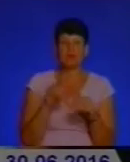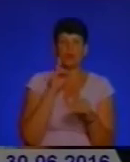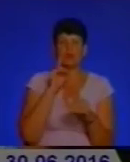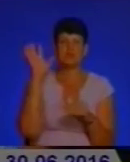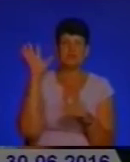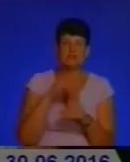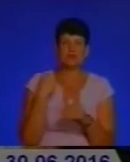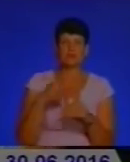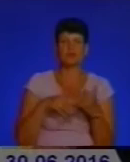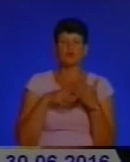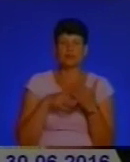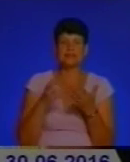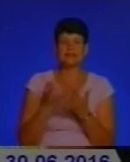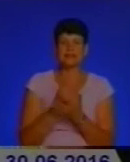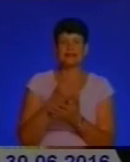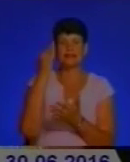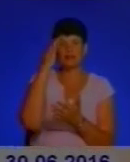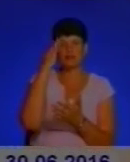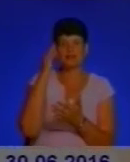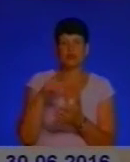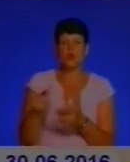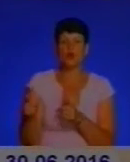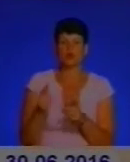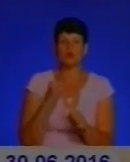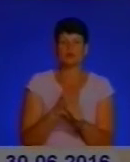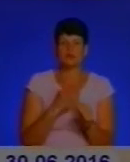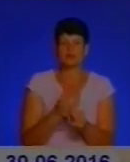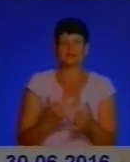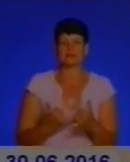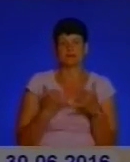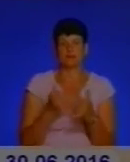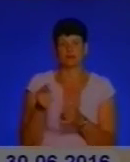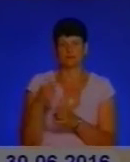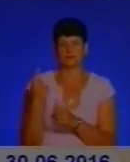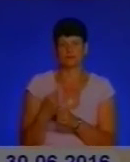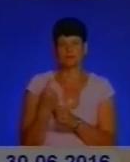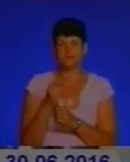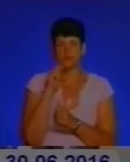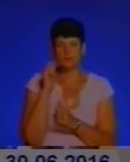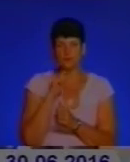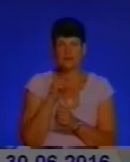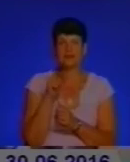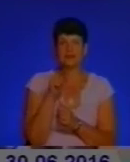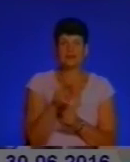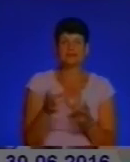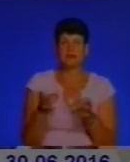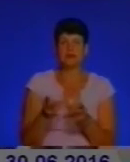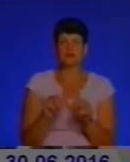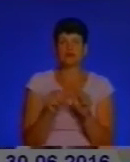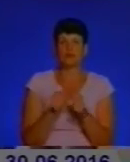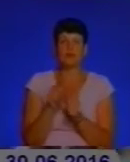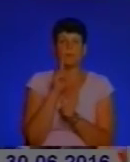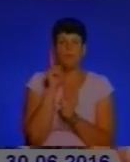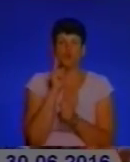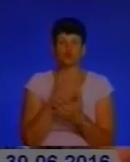допомагає знайти талановитих людей, готових працювати на благо Тернопільщини та України. Для нас важливо сформувати молоду, прогресивну, активну